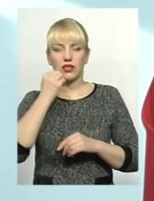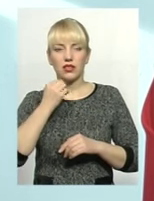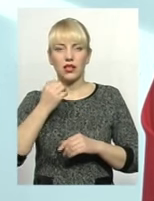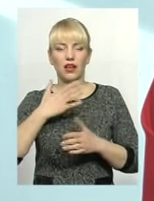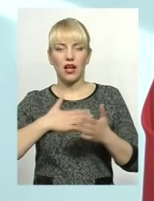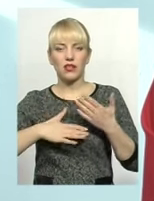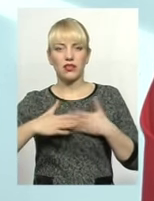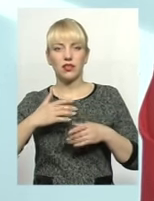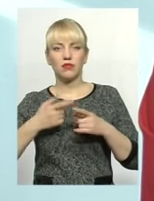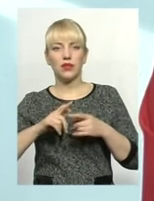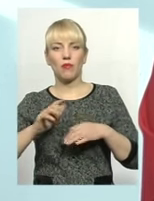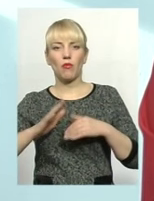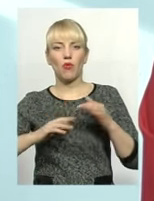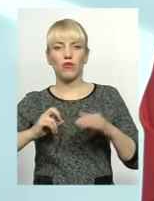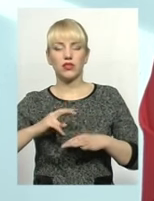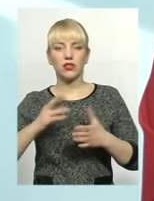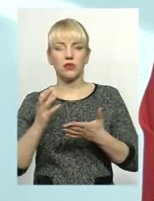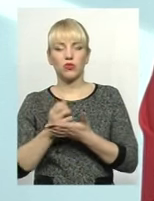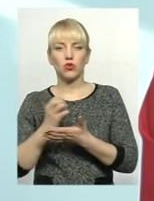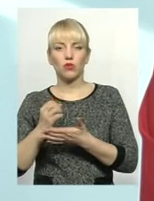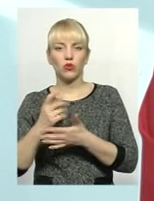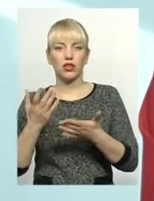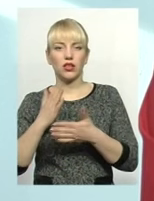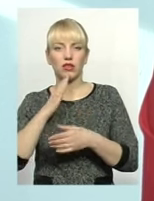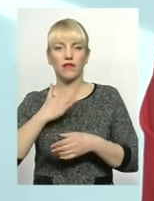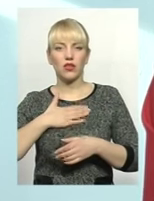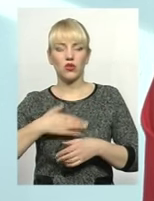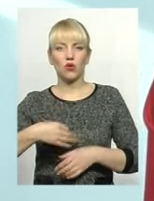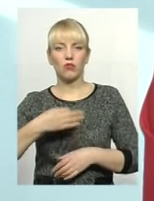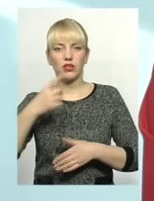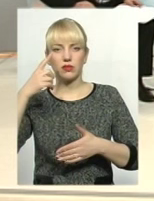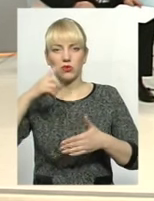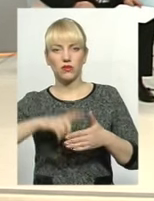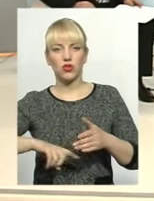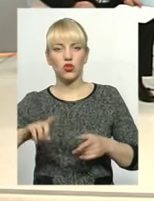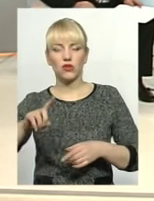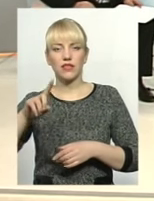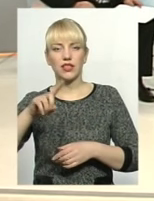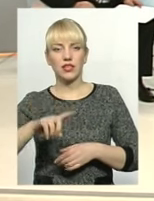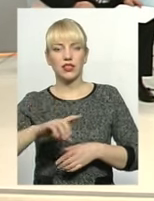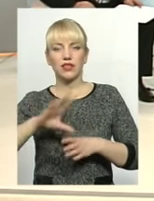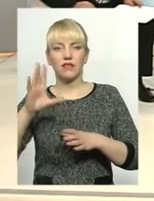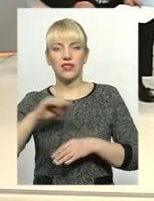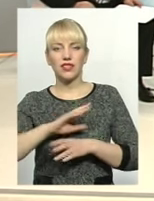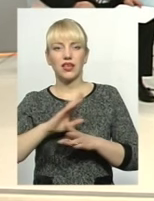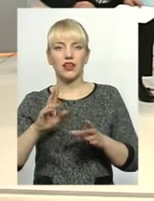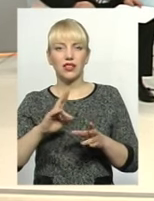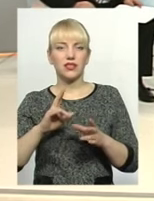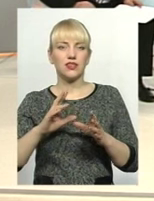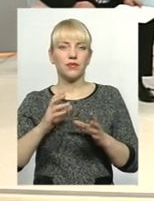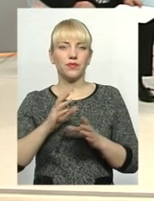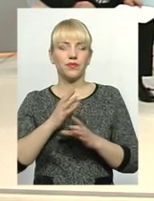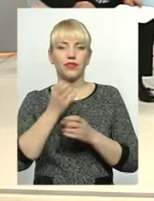закладах нашої області. І так, як і всі, сподіваємося, що все ж таки всі негаразди, які є, будуть